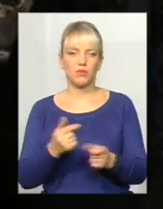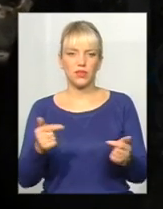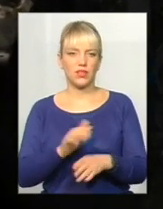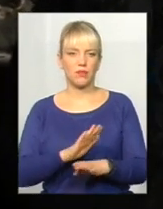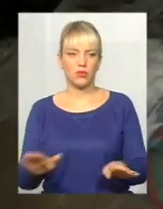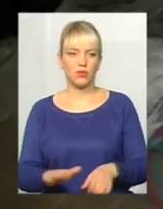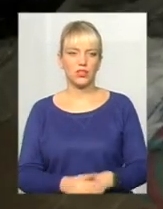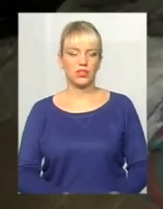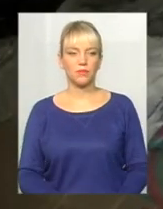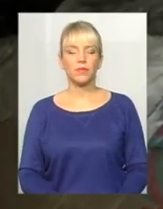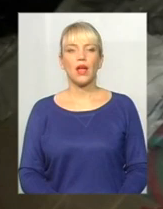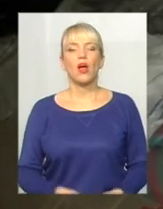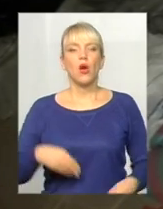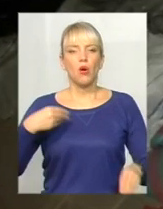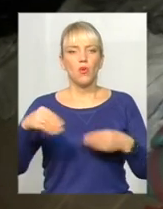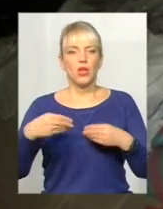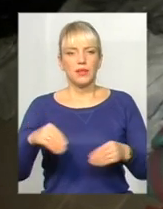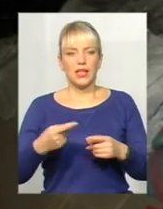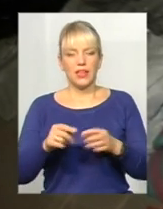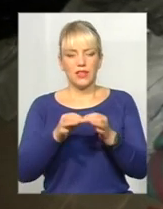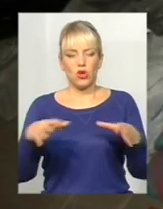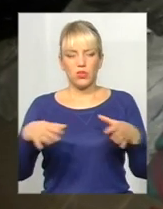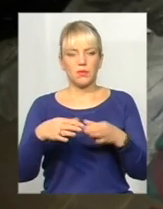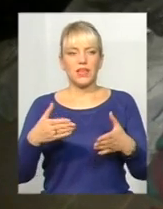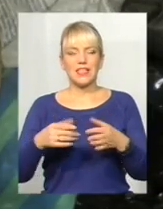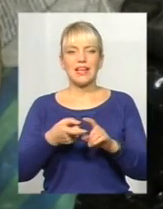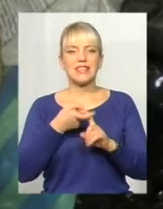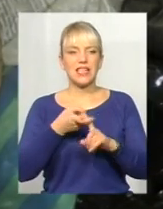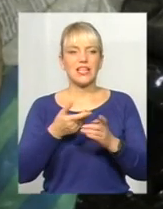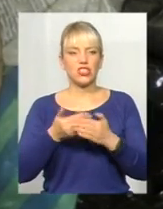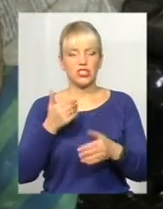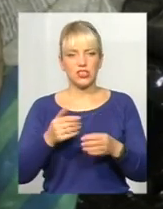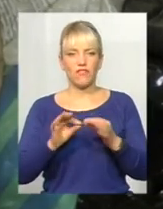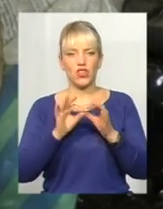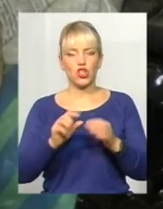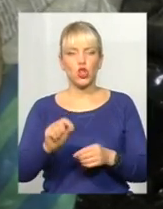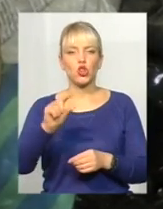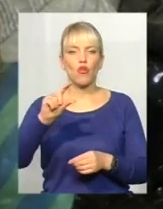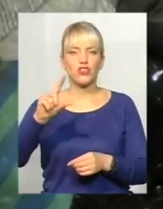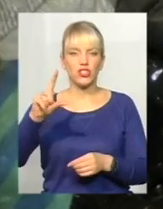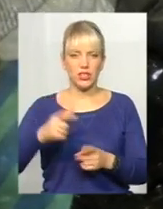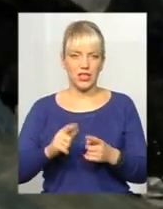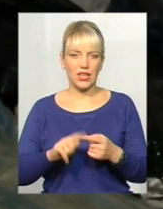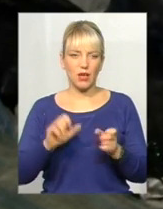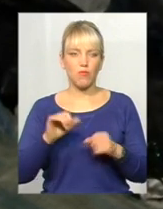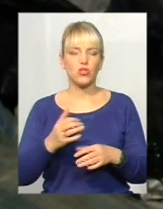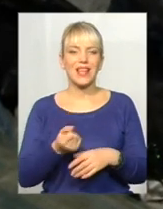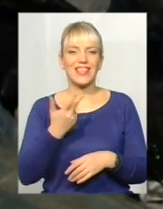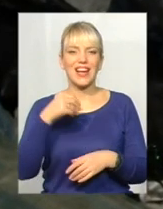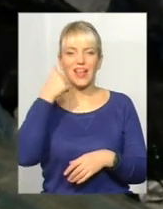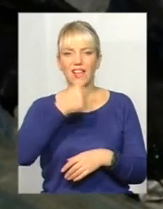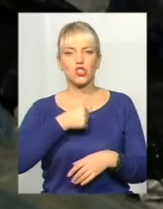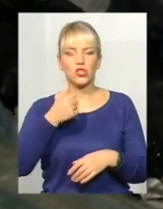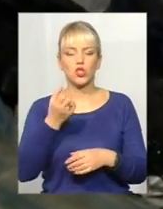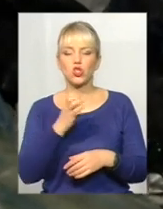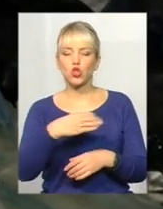не піддається. Поліетилен розпадається залежно від товщини. Для деяких пакетів процес може тривати і кілька сотень років. Проте